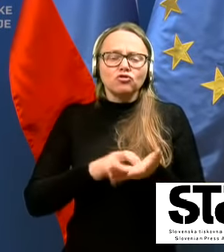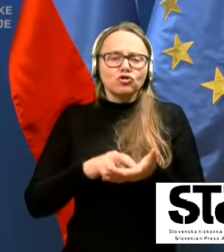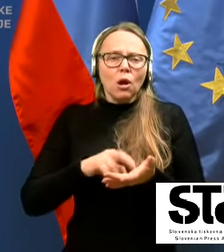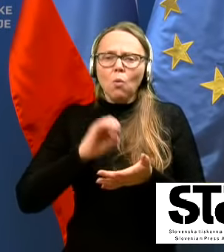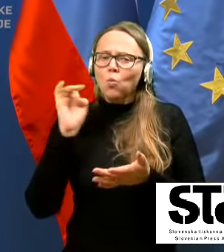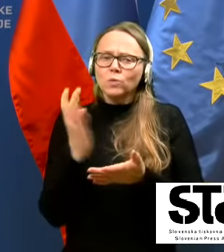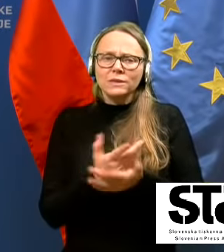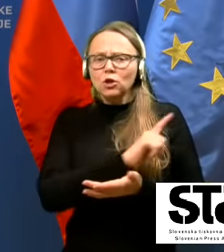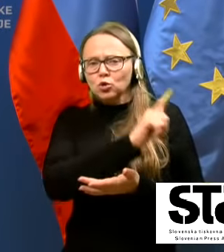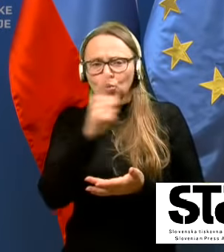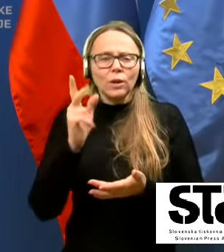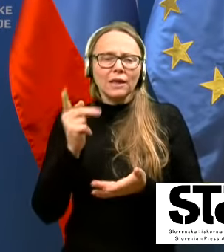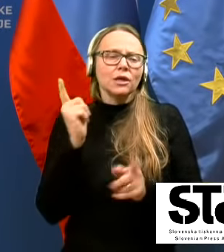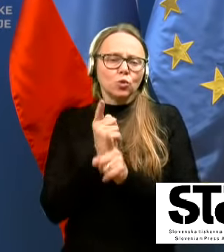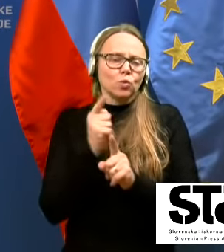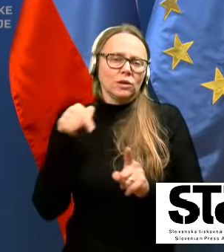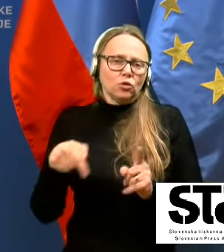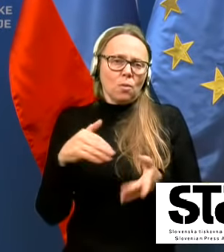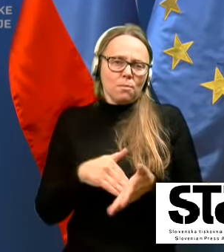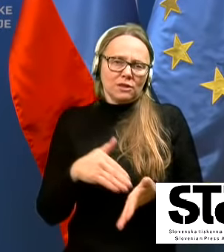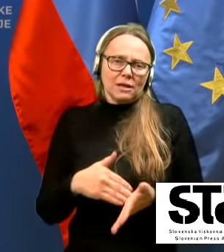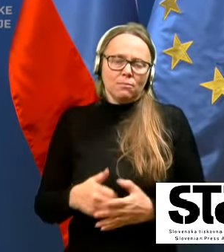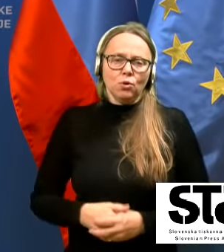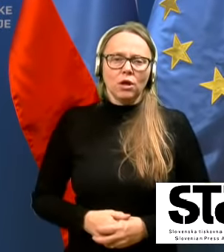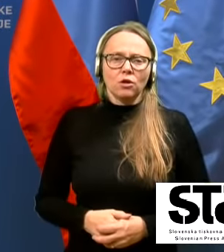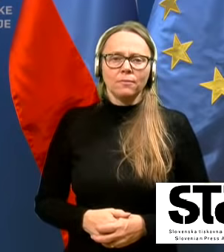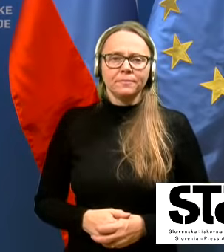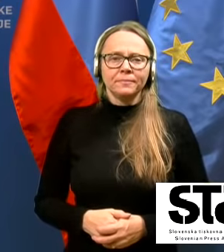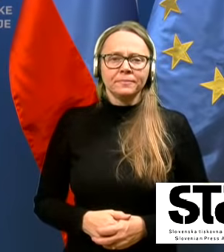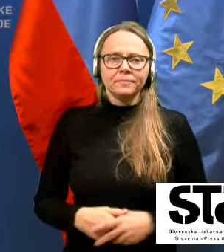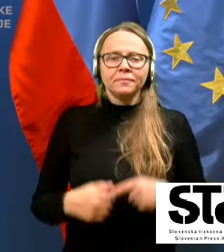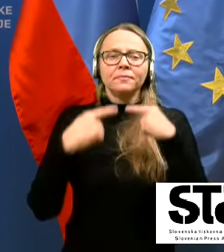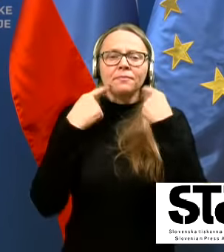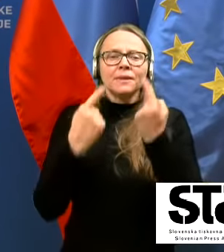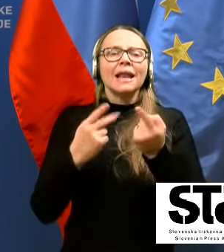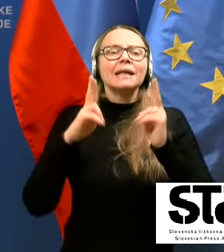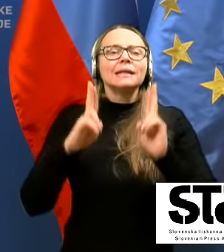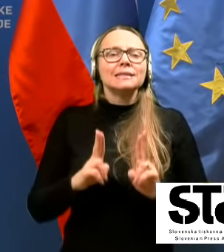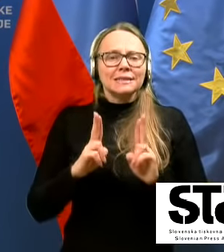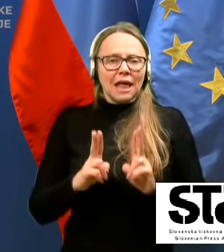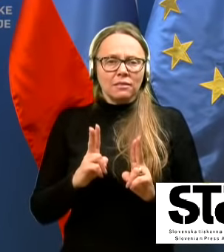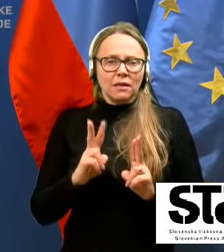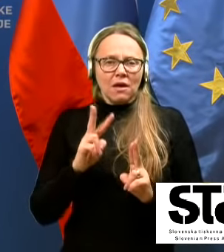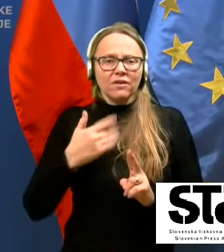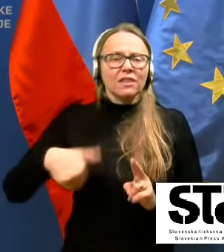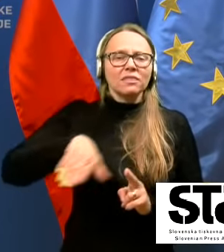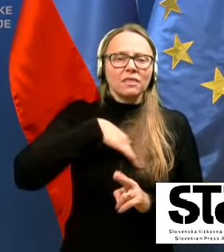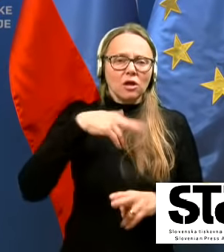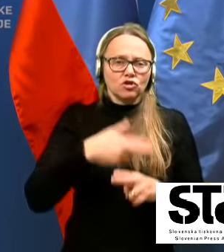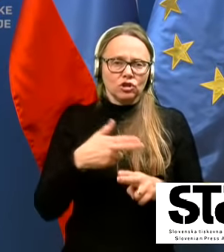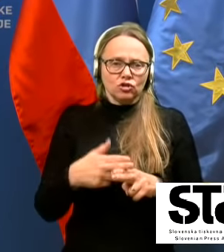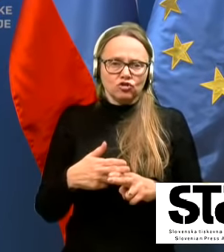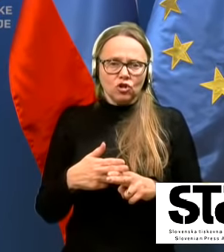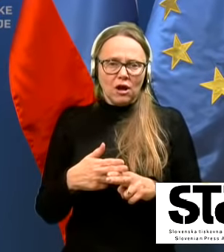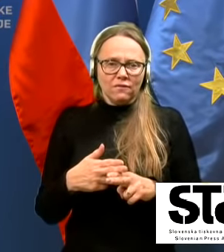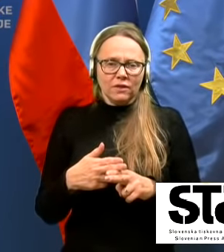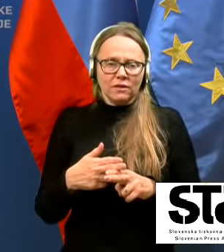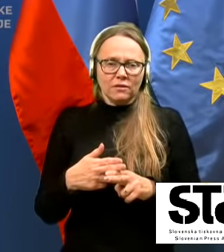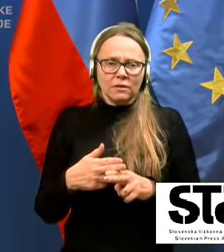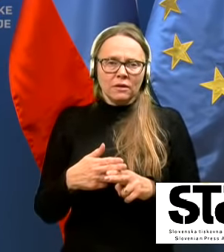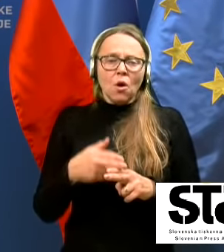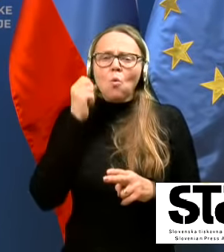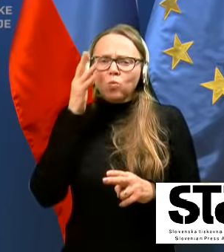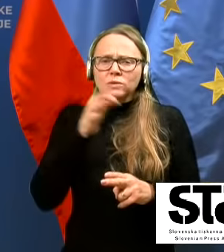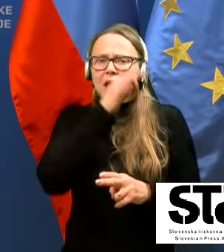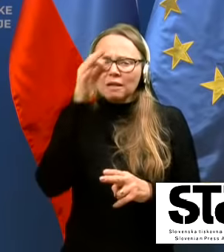ki pač to tudi potrebujejo. Zdaj, glede stanja v naši državi, jaz mislim, da je vsak dan veliko govora